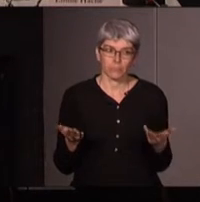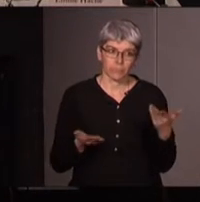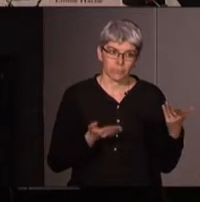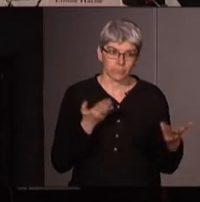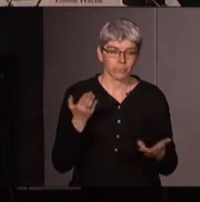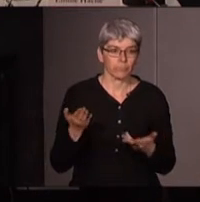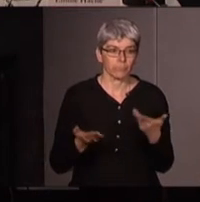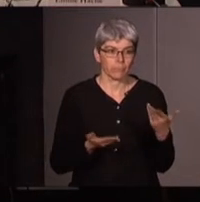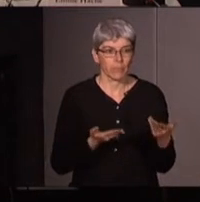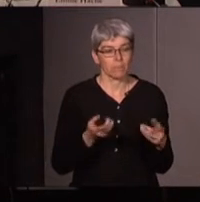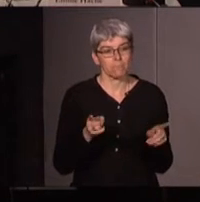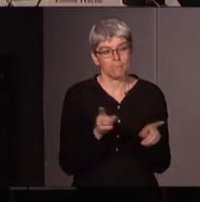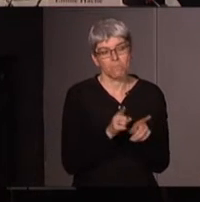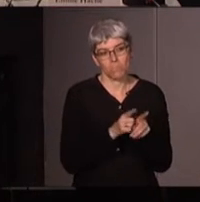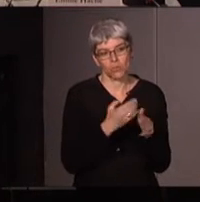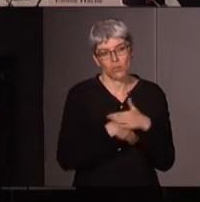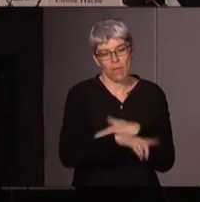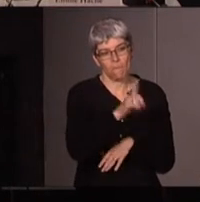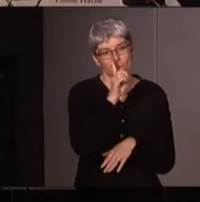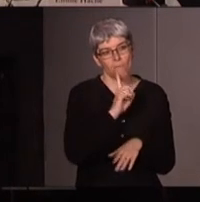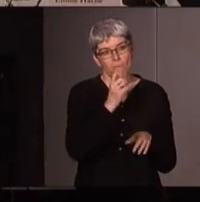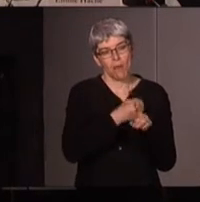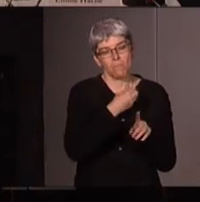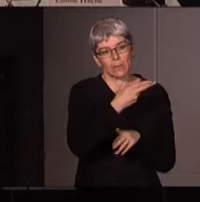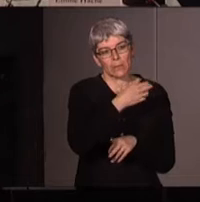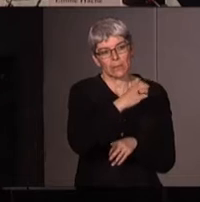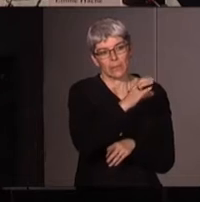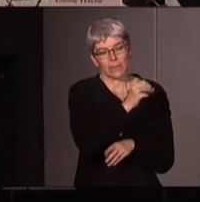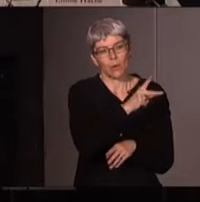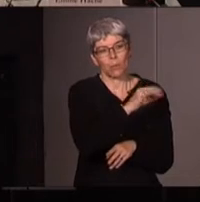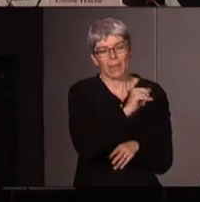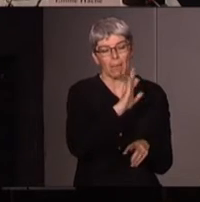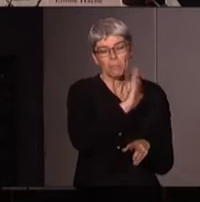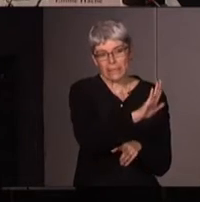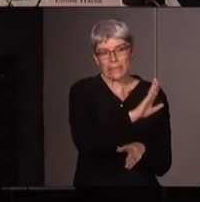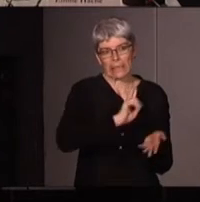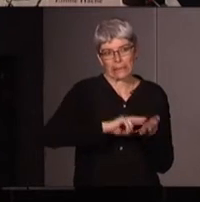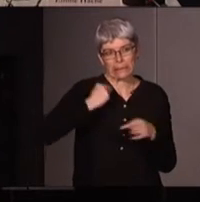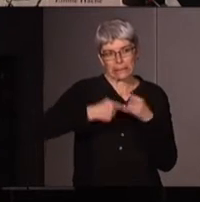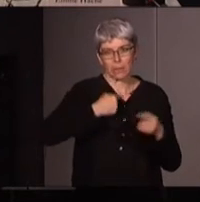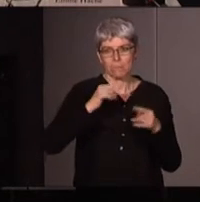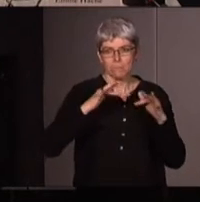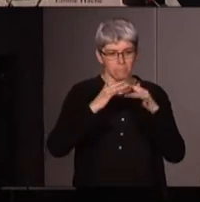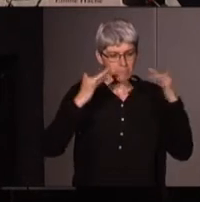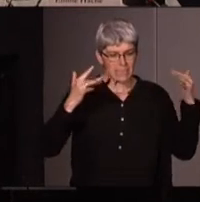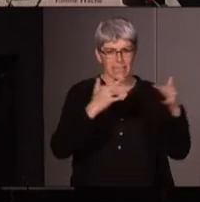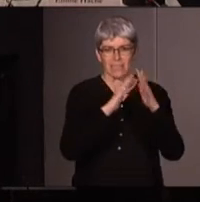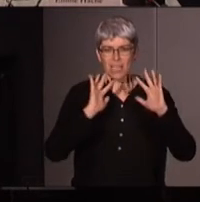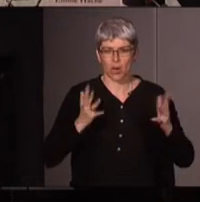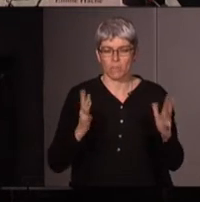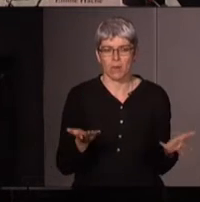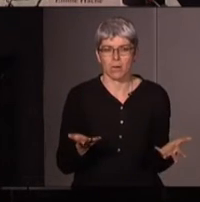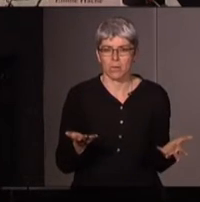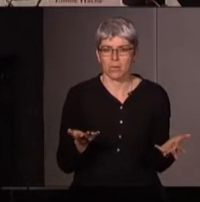aussi dans le féminisme néo-païen et ses créations de rituels comment la non-mixité a été posée